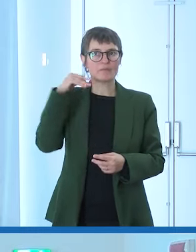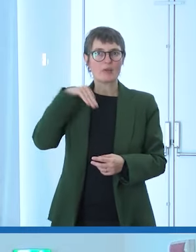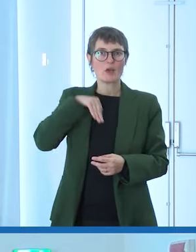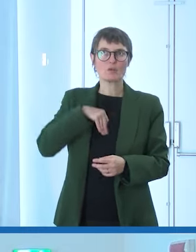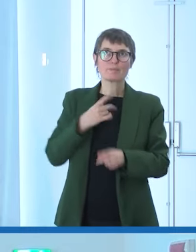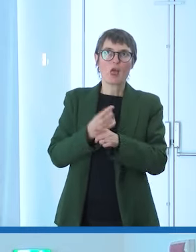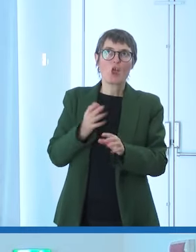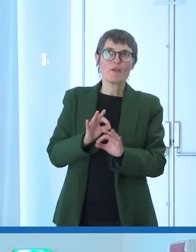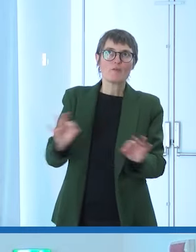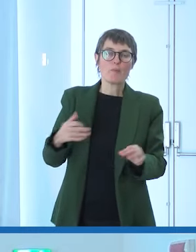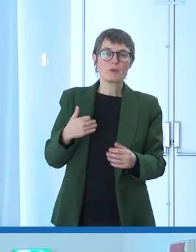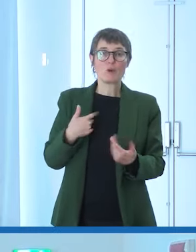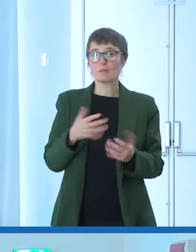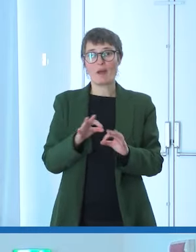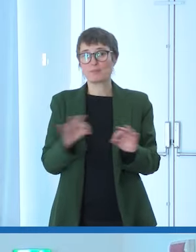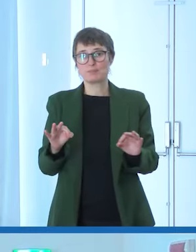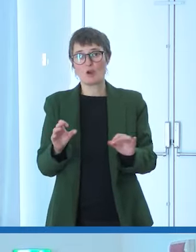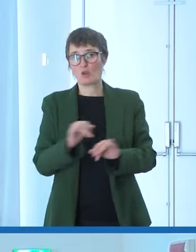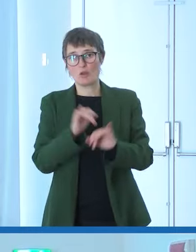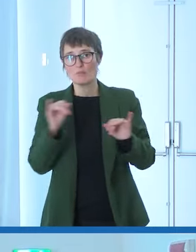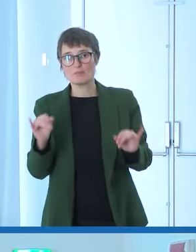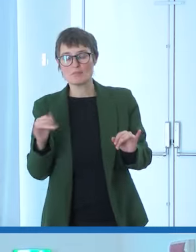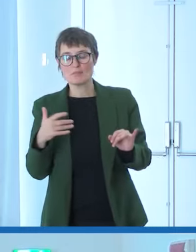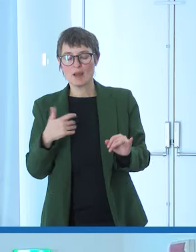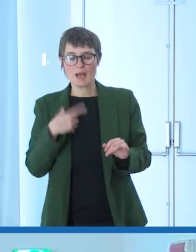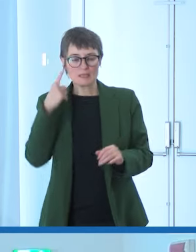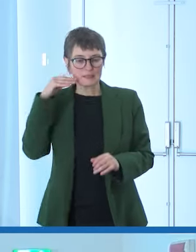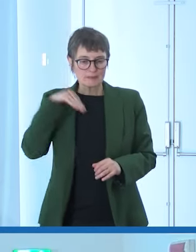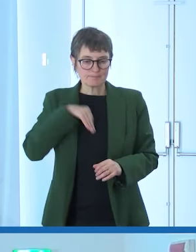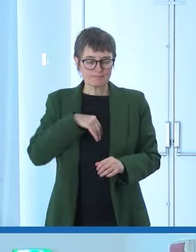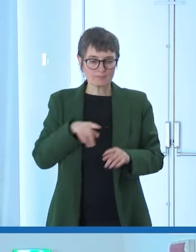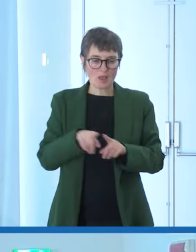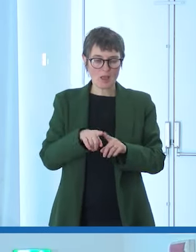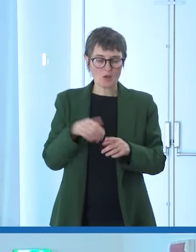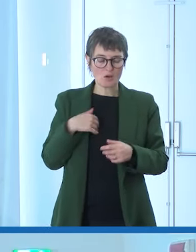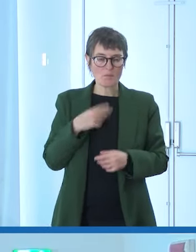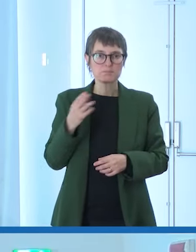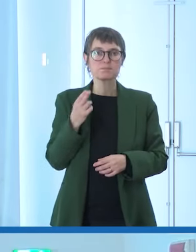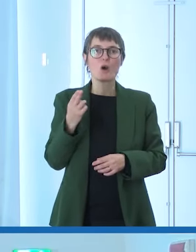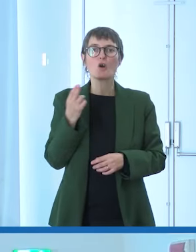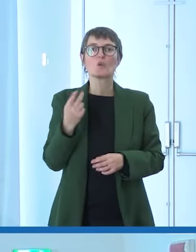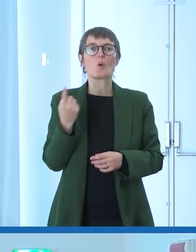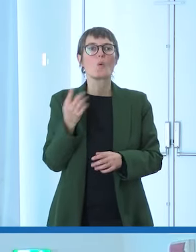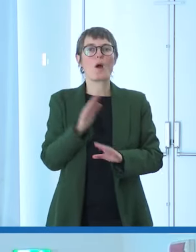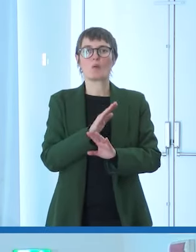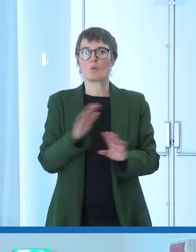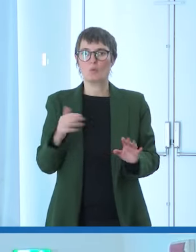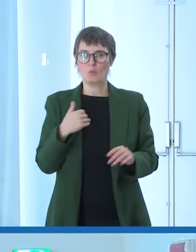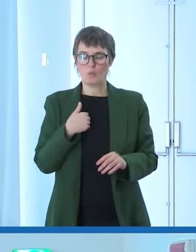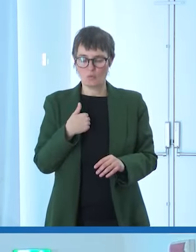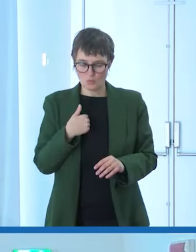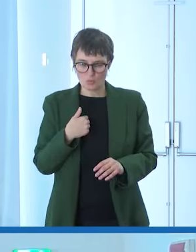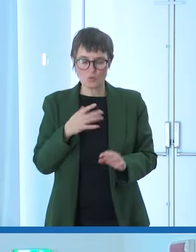vissuta come un lutto e soprattutto mi sono sentito terribilmente minacciato nella mia socialità e professionalità perché